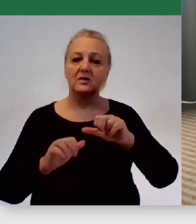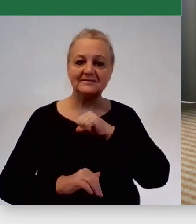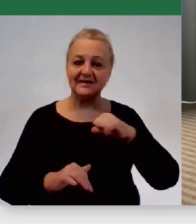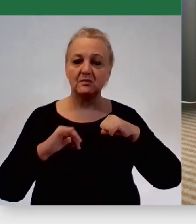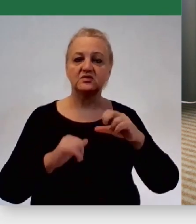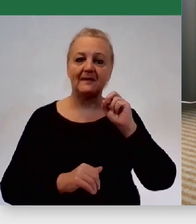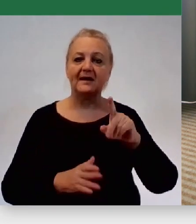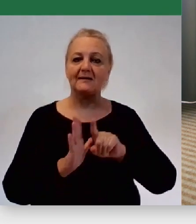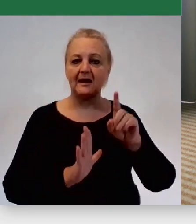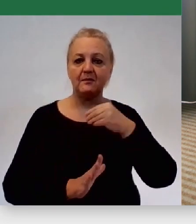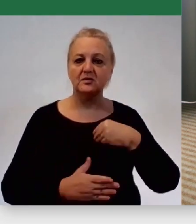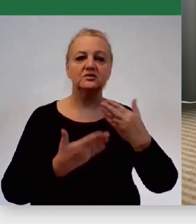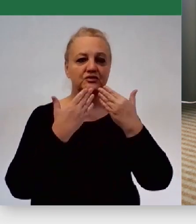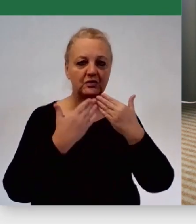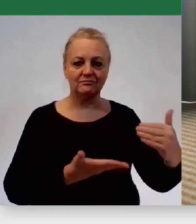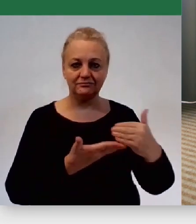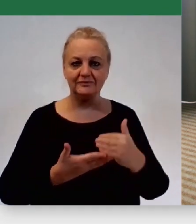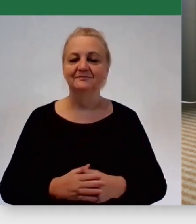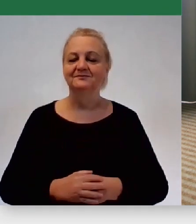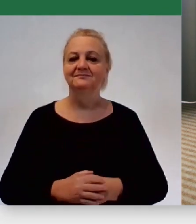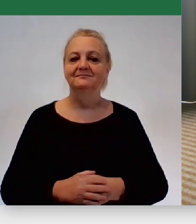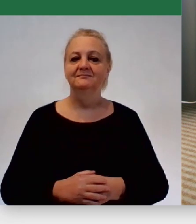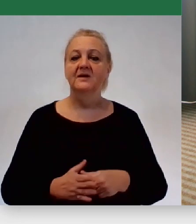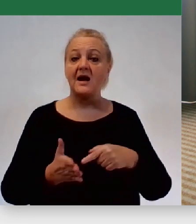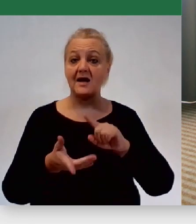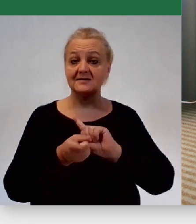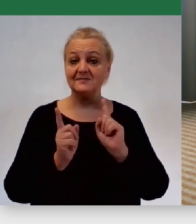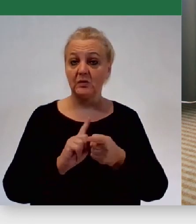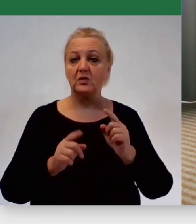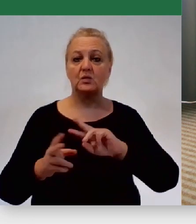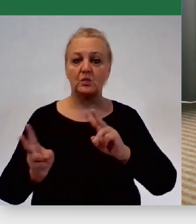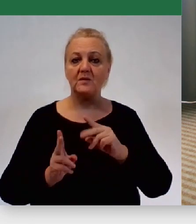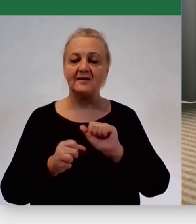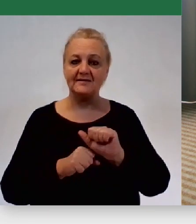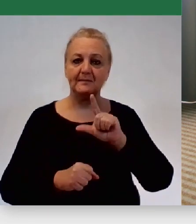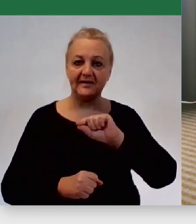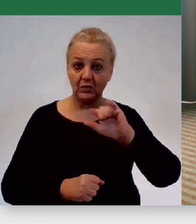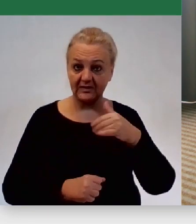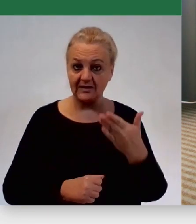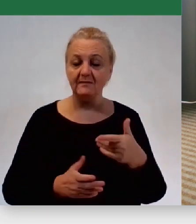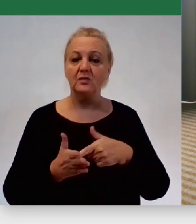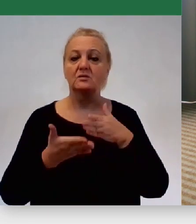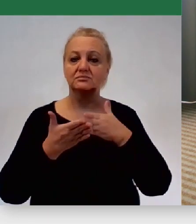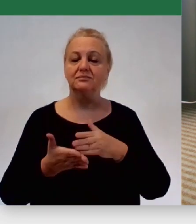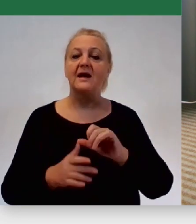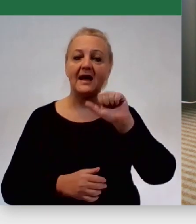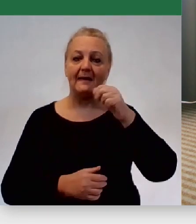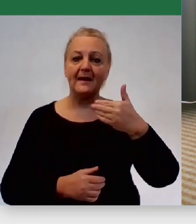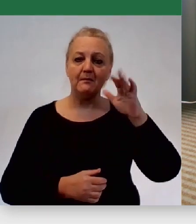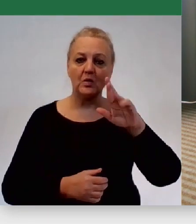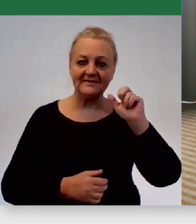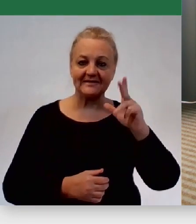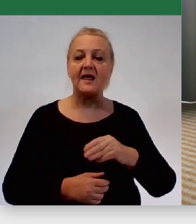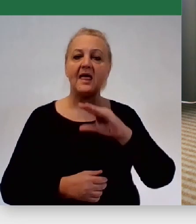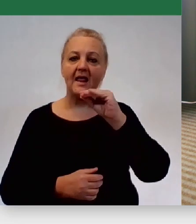Polski. Dziękujemy za tę pomoc. A spotkanie też jest tłumaczone na polski język migowy. I tu pomagają nam pani Anna Borycka i pani